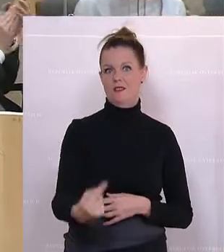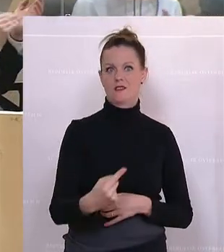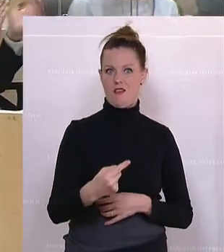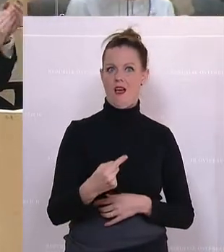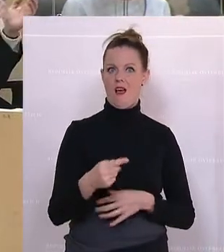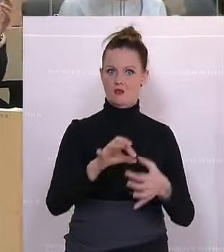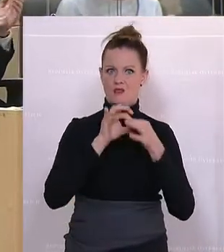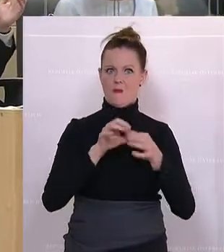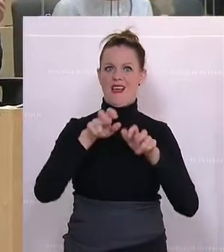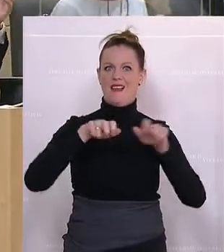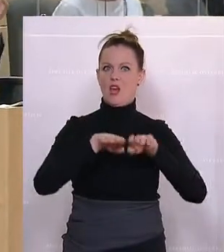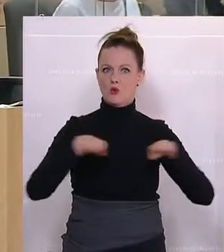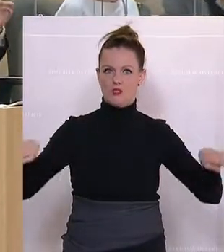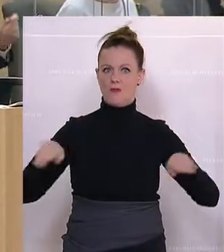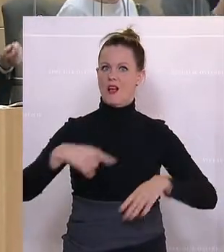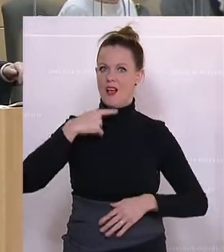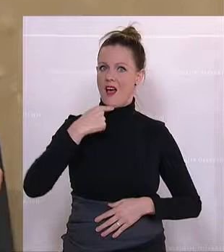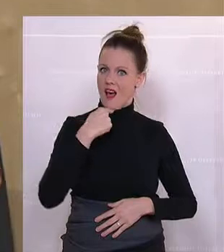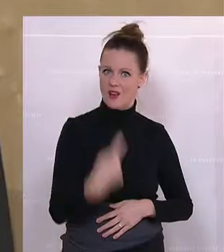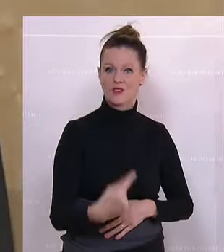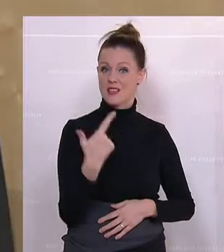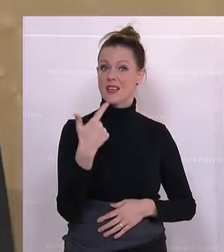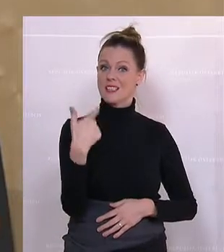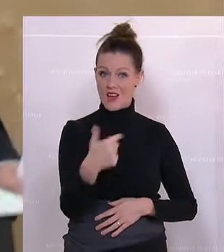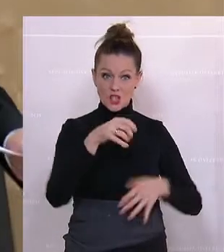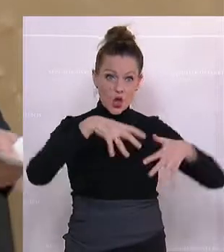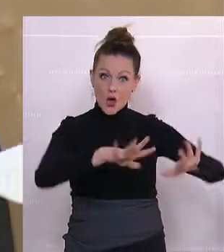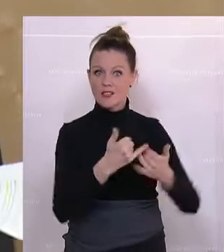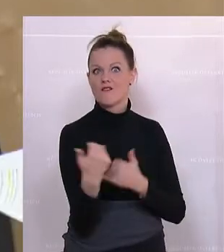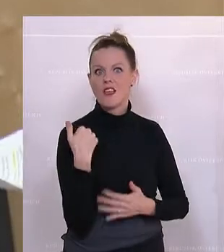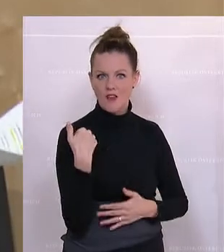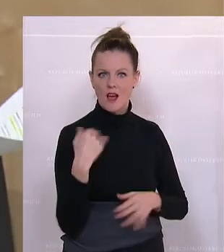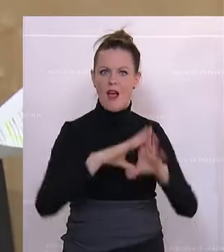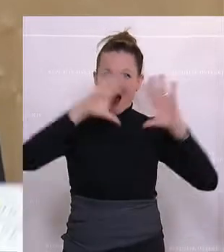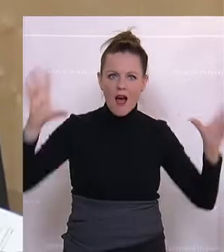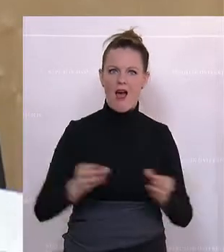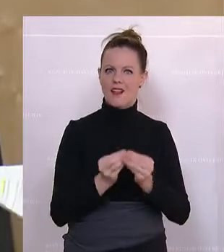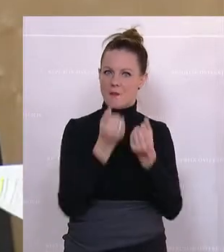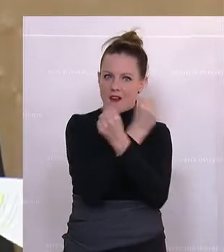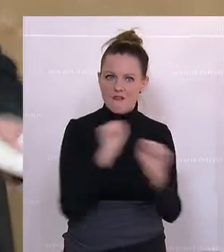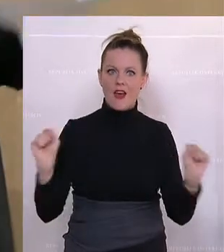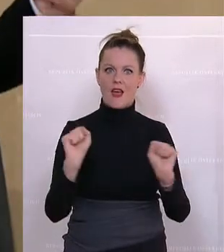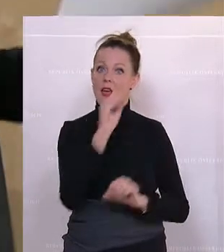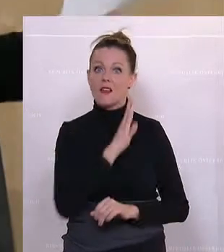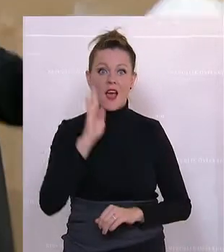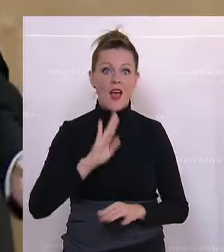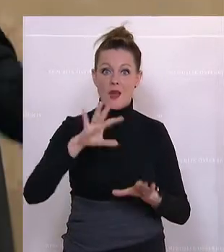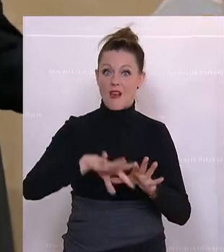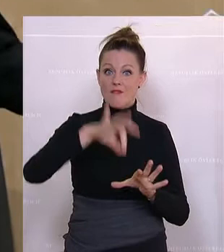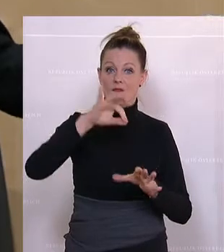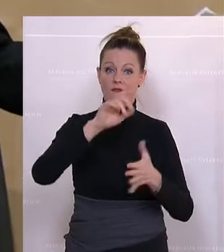Regierungsbank aus. Wissen Sie, wie das 2019 war? Das war eine allgemeine, freie, geheime Wahl,